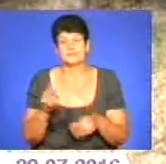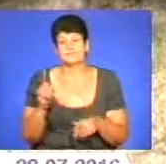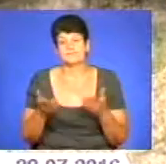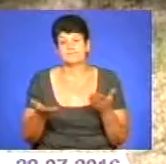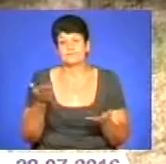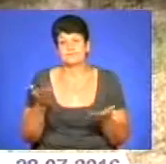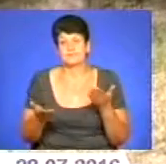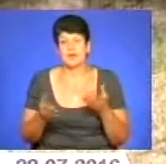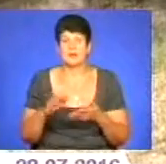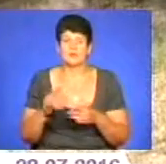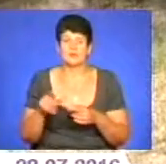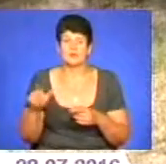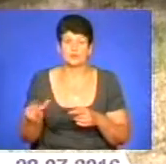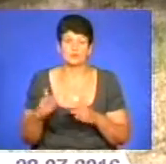Тільки от мешканцям будинку від того не легше.